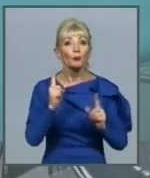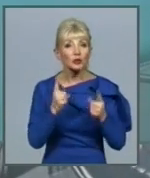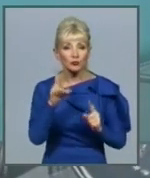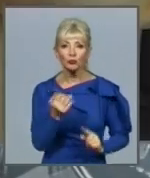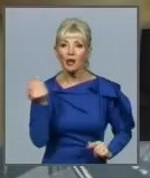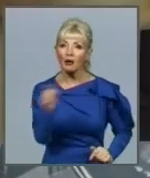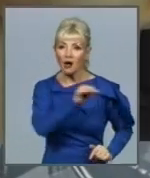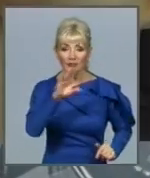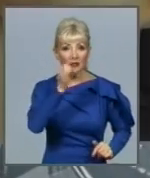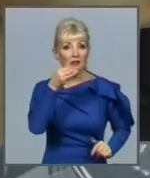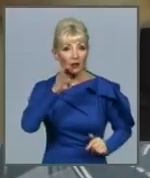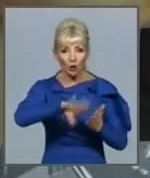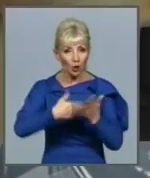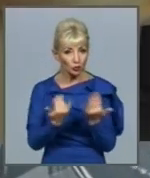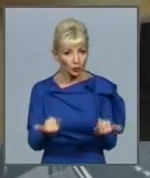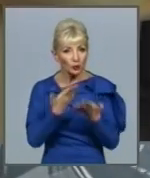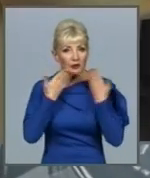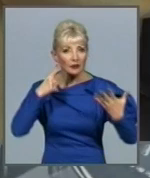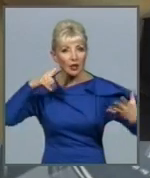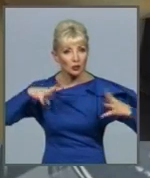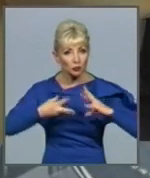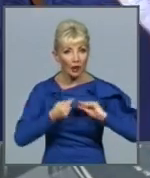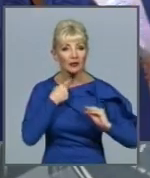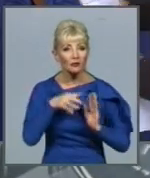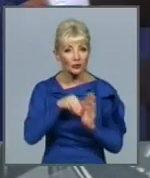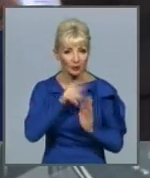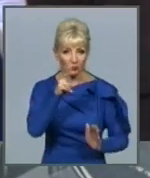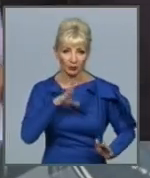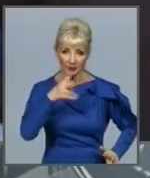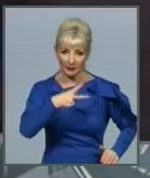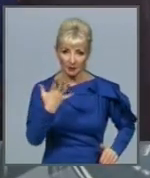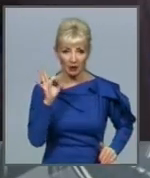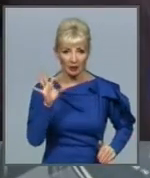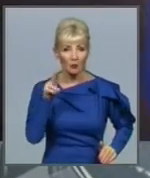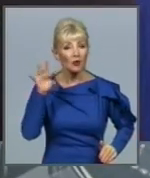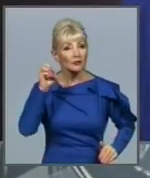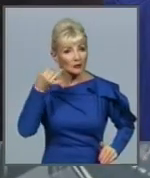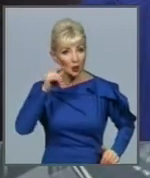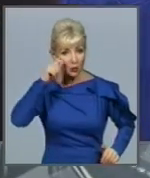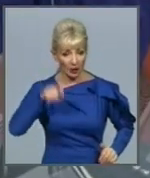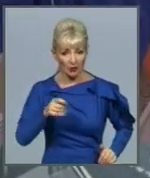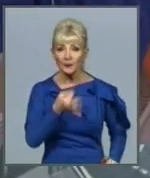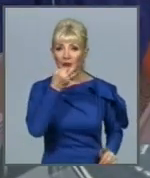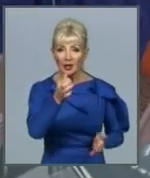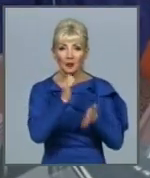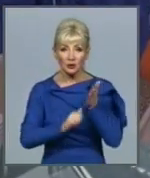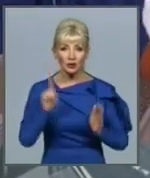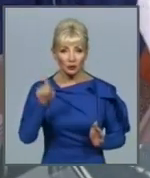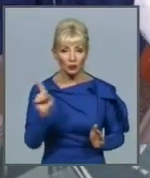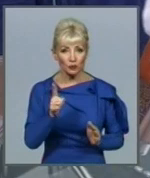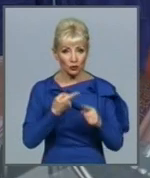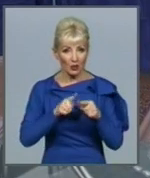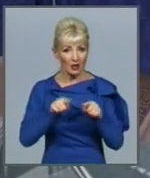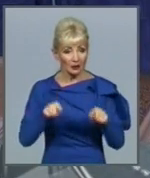немає результатів виборів, що відбулись 25 жовтня по всій країні. Зазначили, причина в тому, що цієї інформації поки